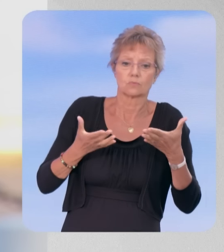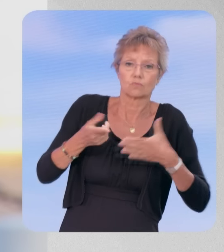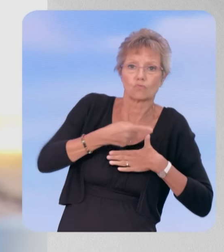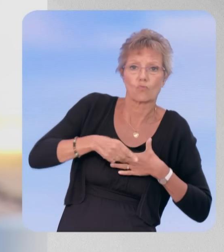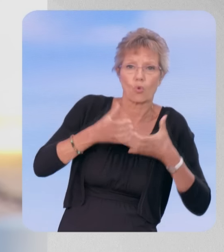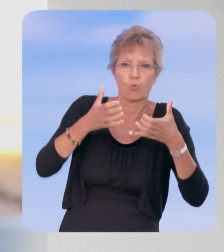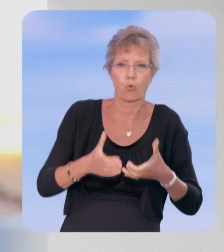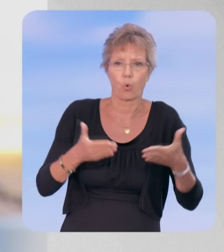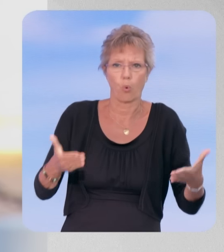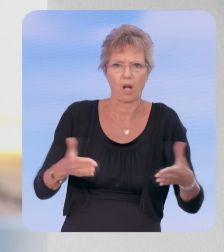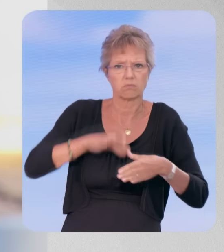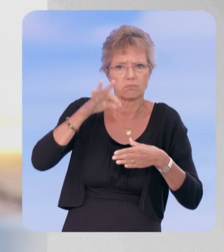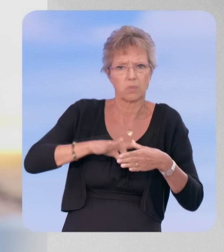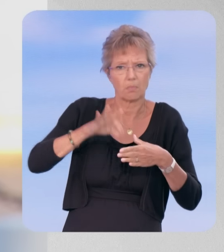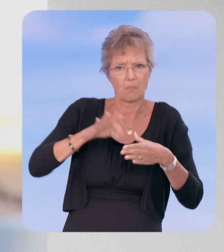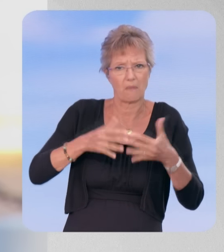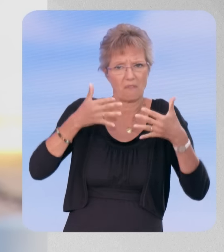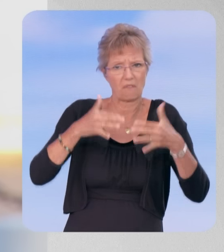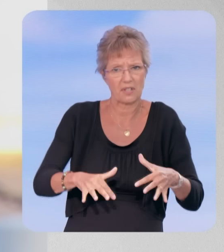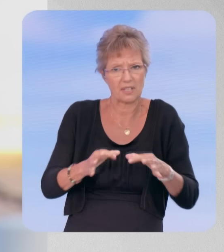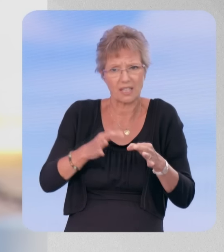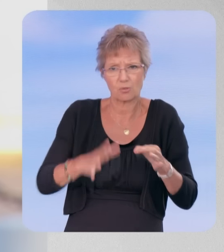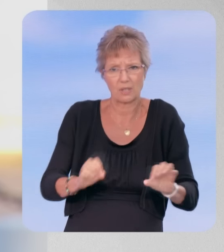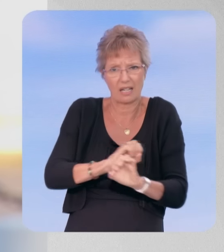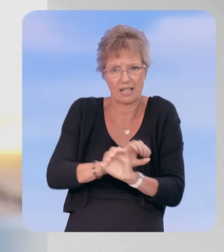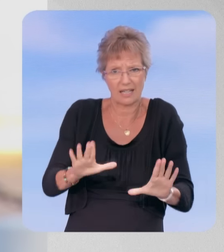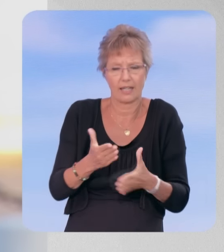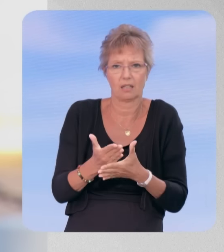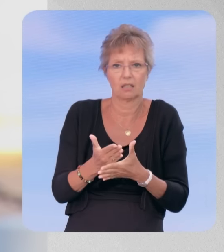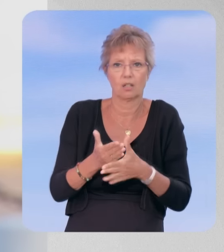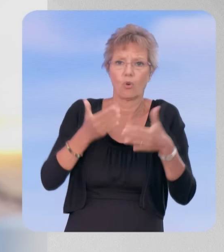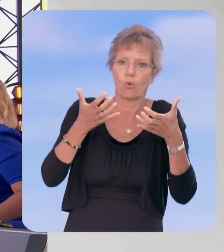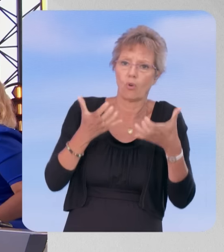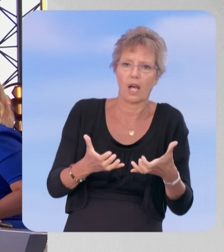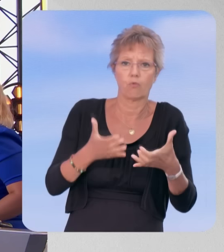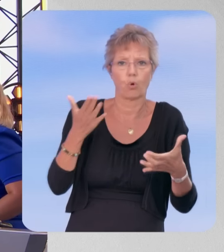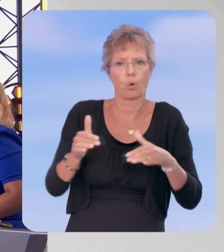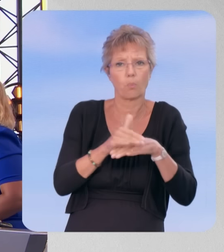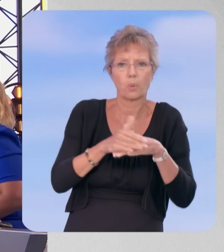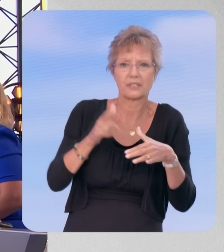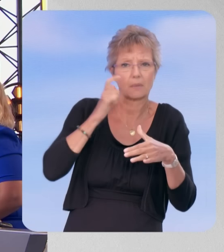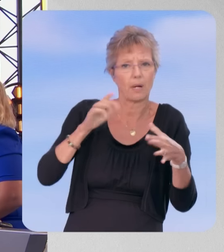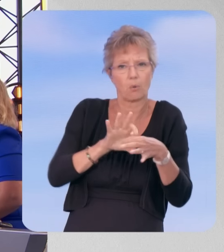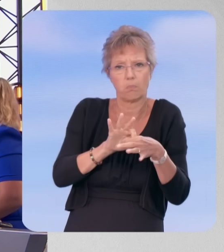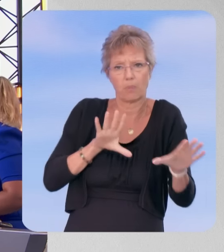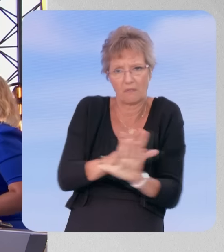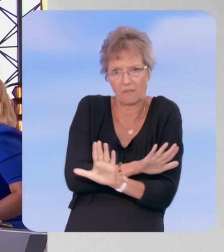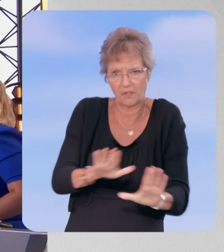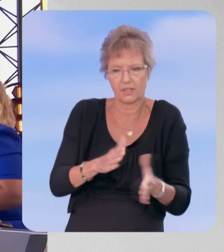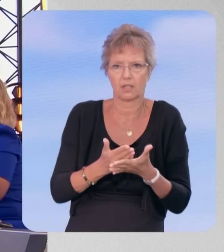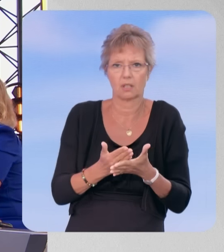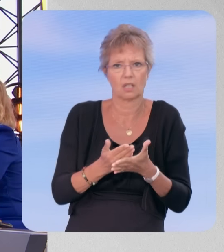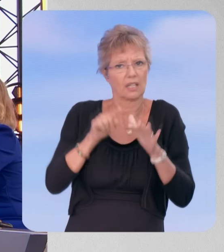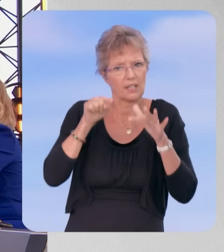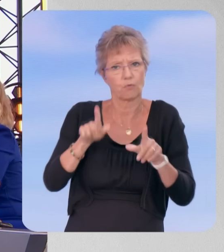Français et les Françaises ont porté leur voix haut et fort, c'est-à-dire vouloir une rupture, notamment avec la politique qui est menée par Emmanuel Macron, puissent